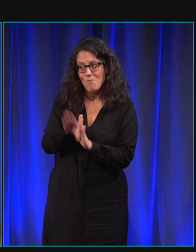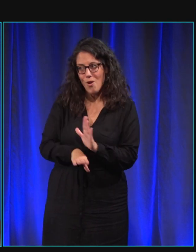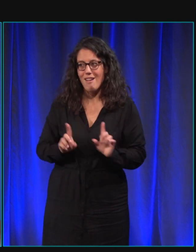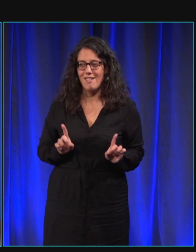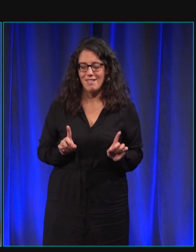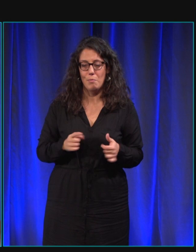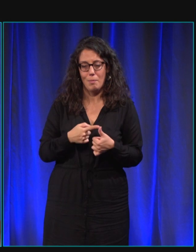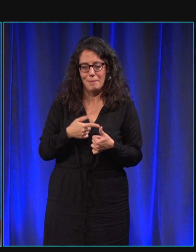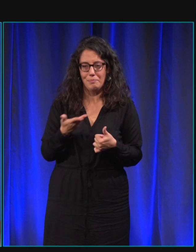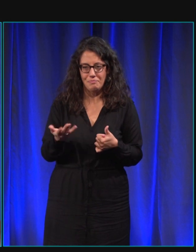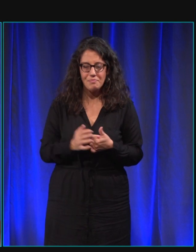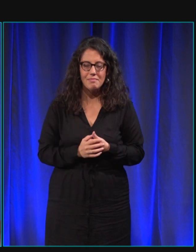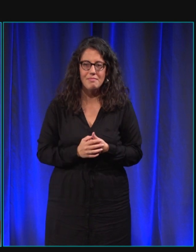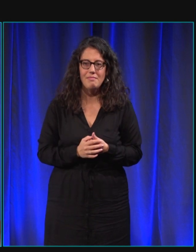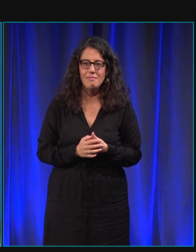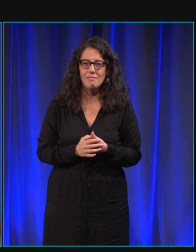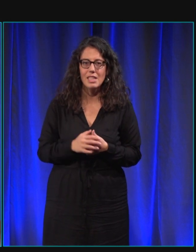déjà donc c'est vrai que